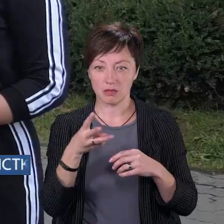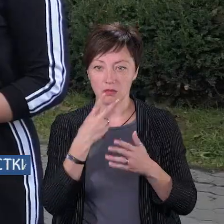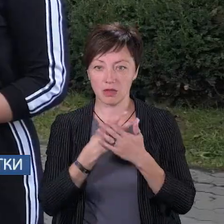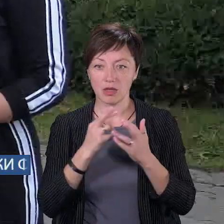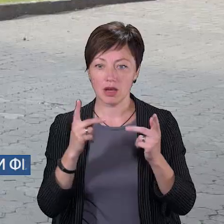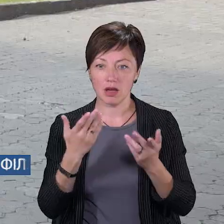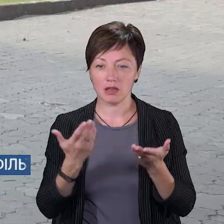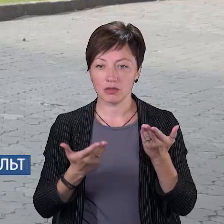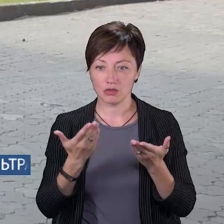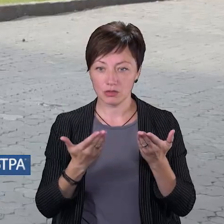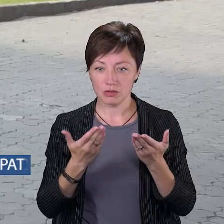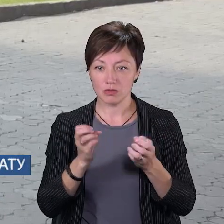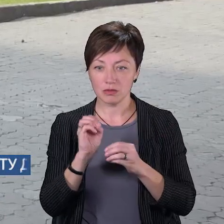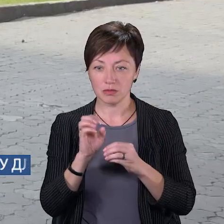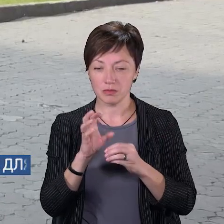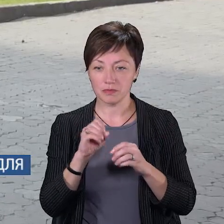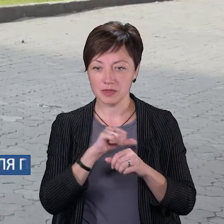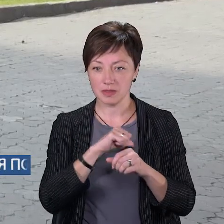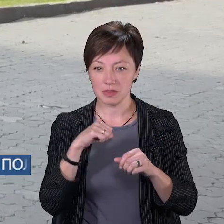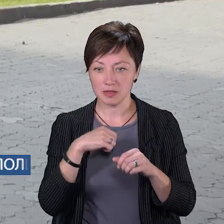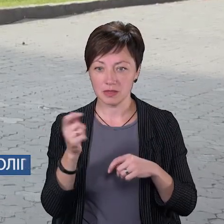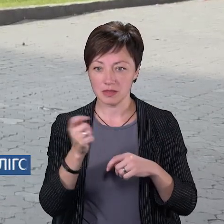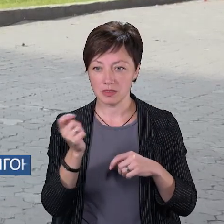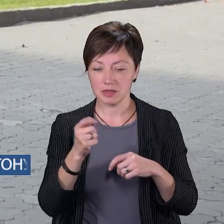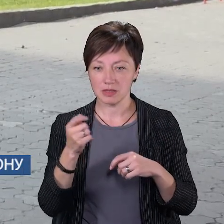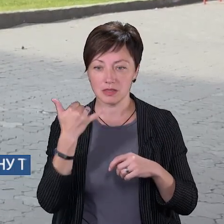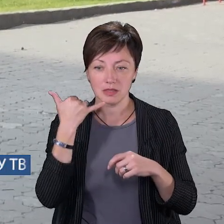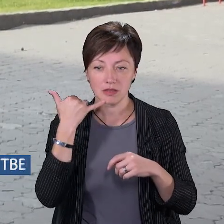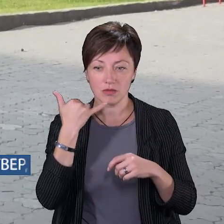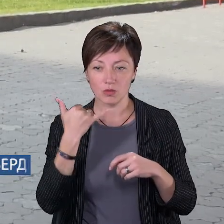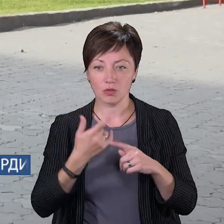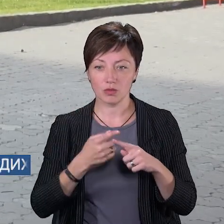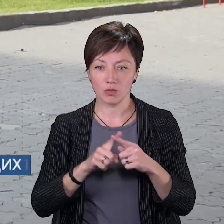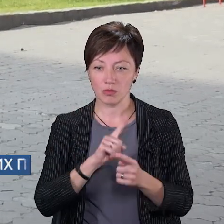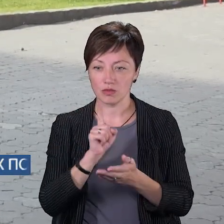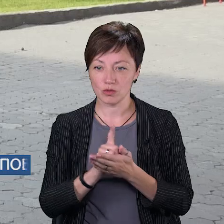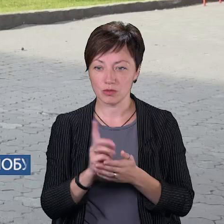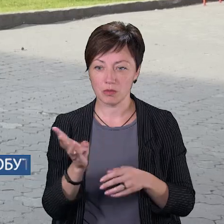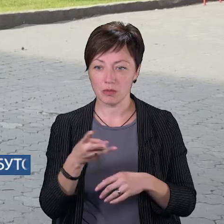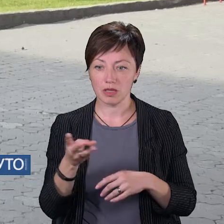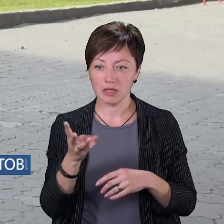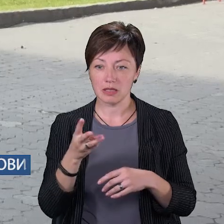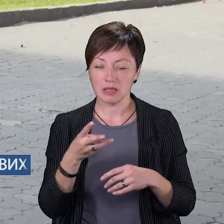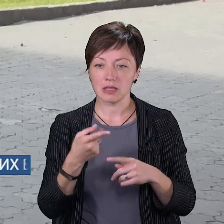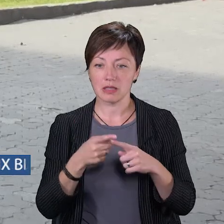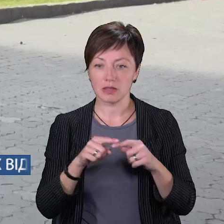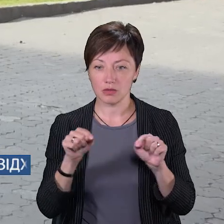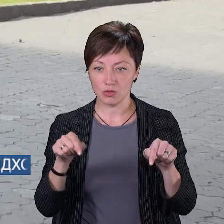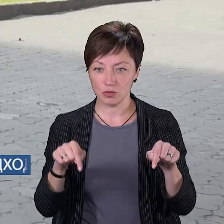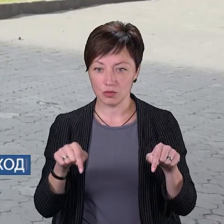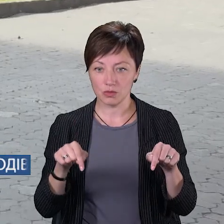якщо він не блимає сам, то треба чи телефон достати, обов'язково мерехтіти. І ми отут